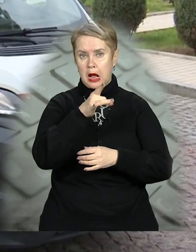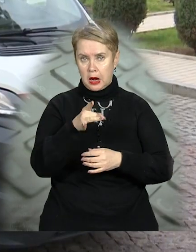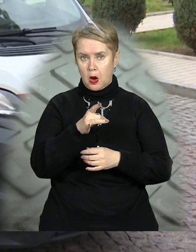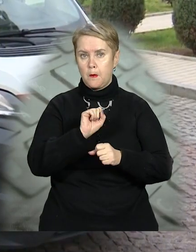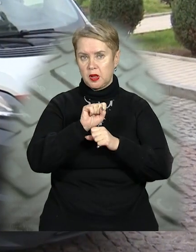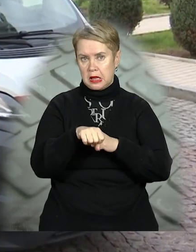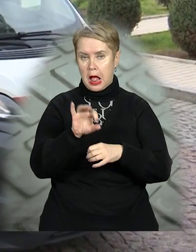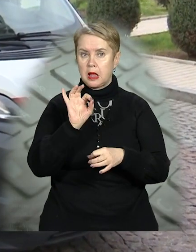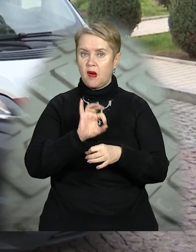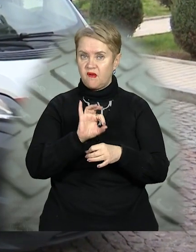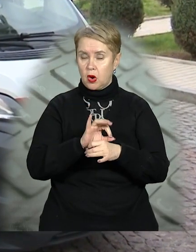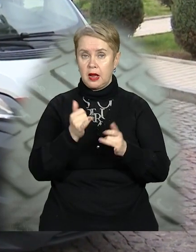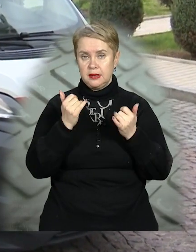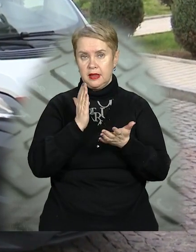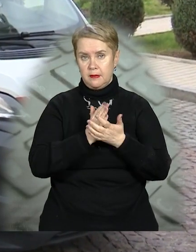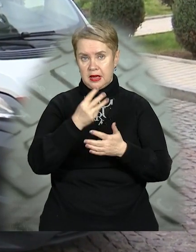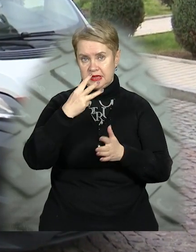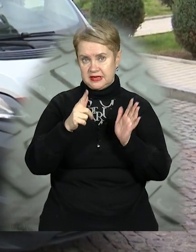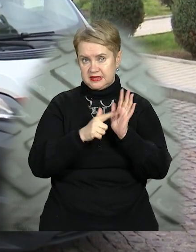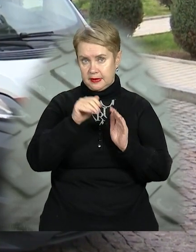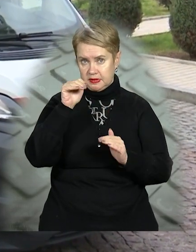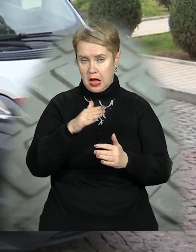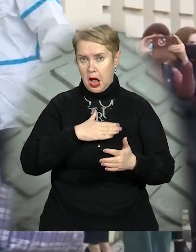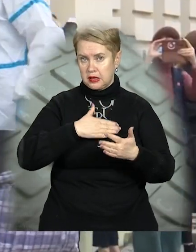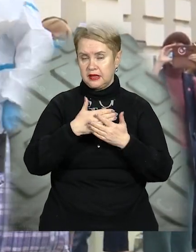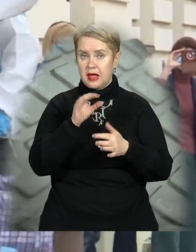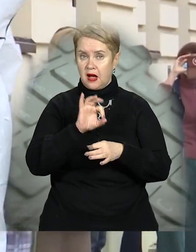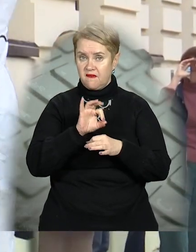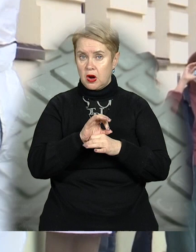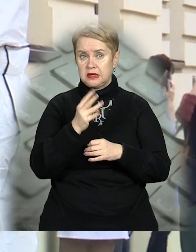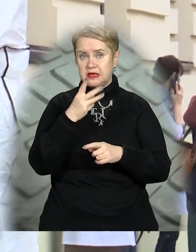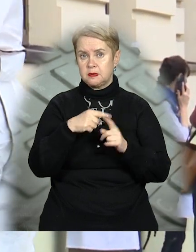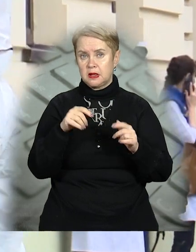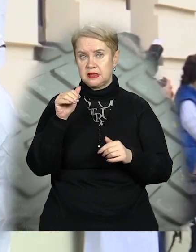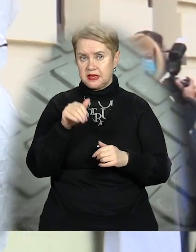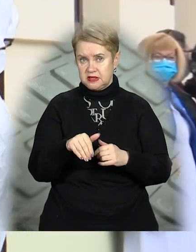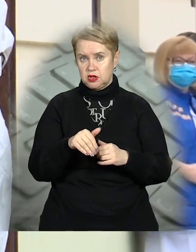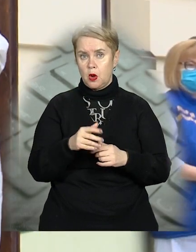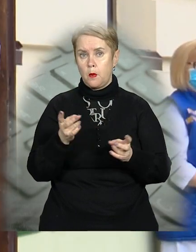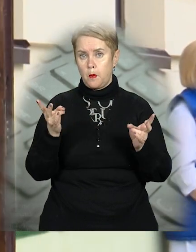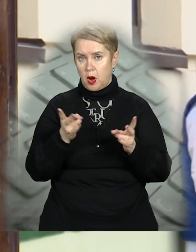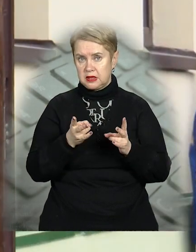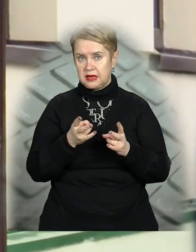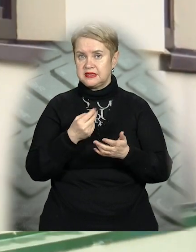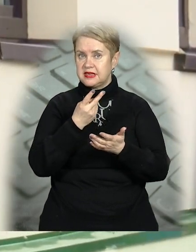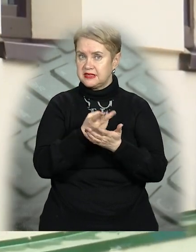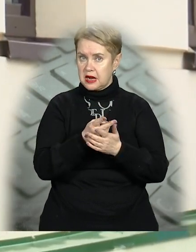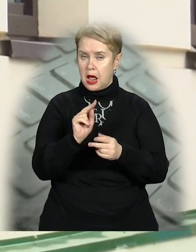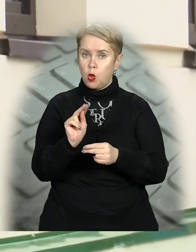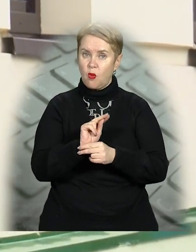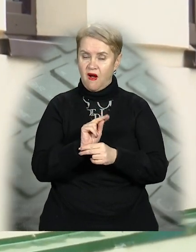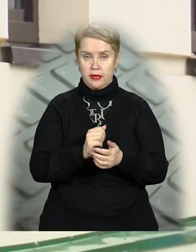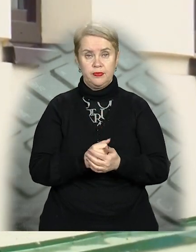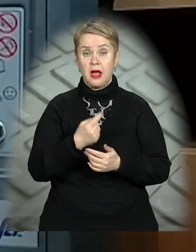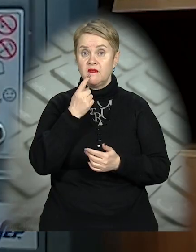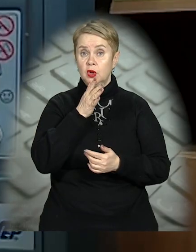подолали хворобу. Нині маємо 37 тисяч активних хворих, понад 3,5 тисячі потребують стаціонарного лікування.